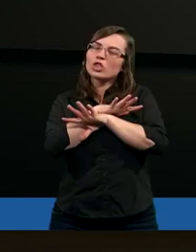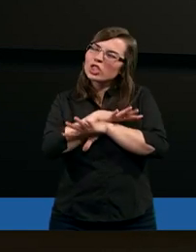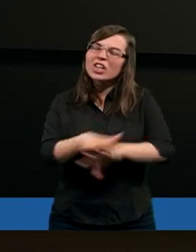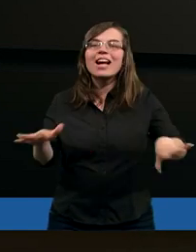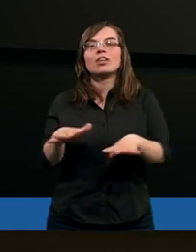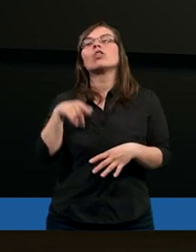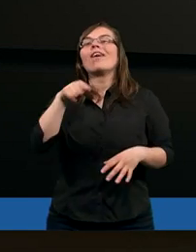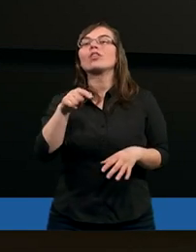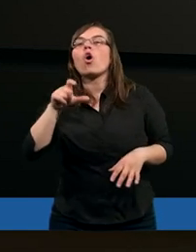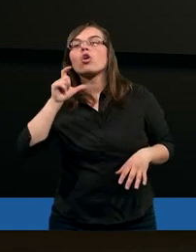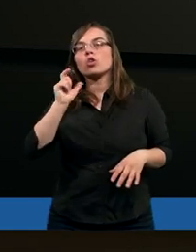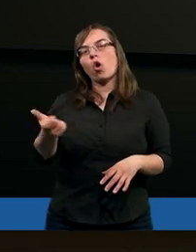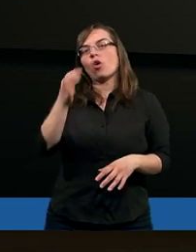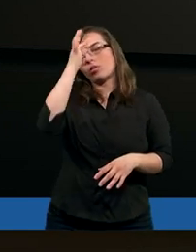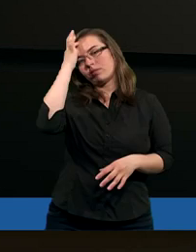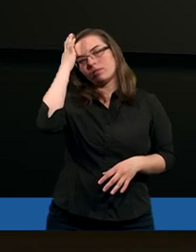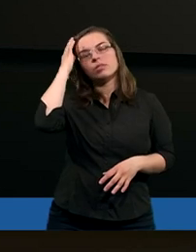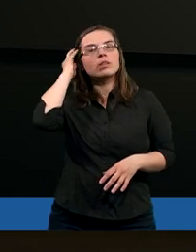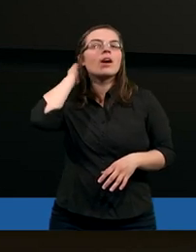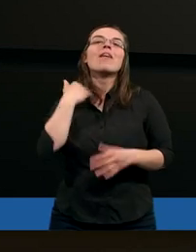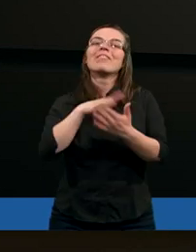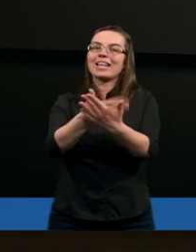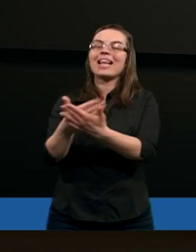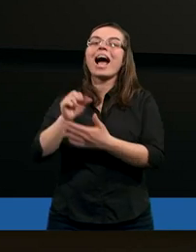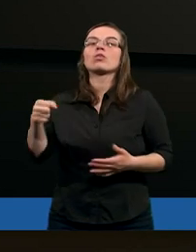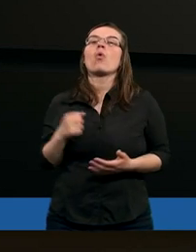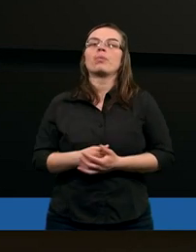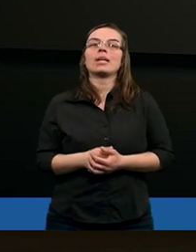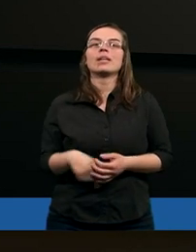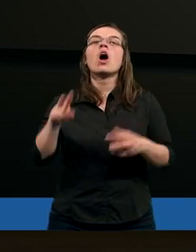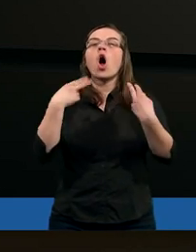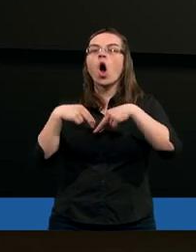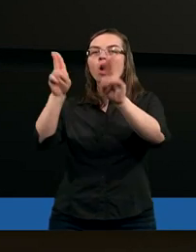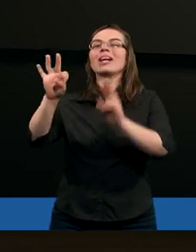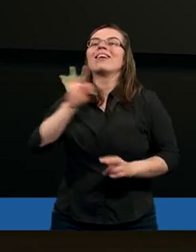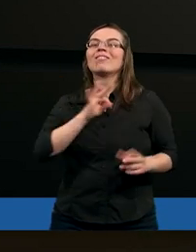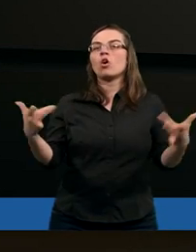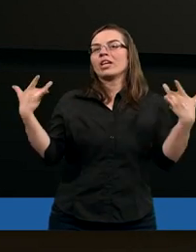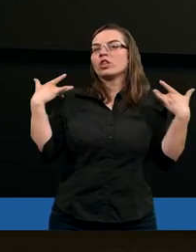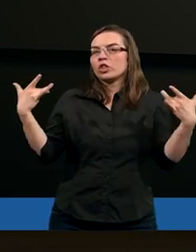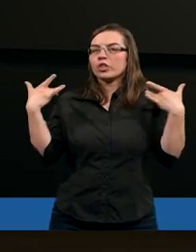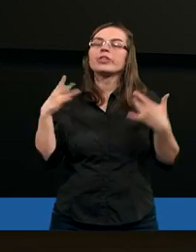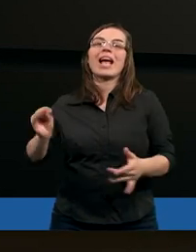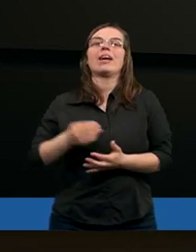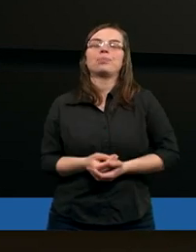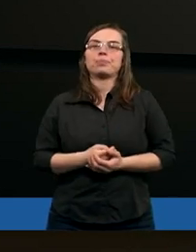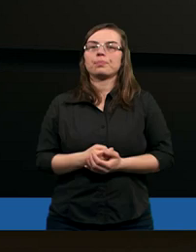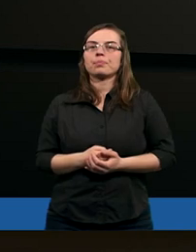szczerze w to, co wyznają, oddali swoje życie.